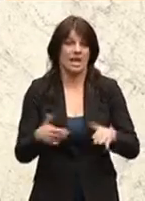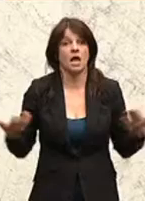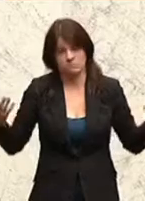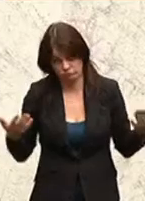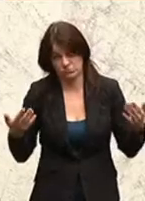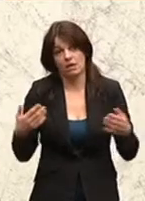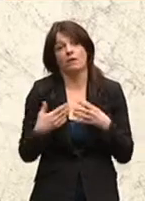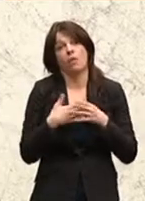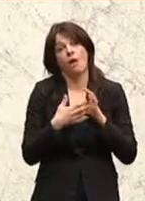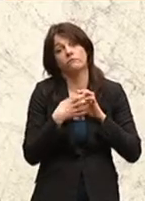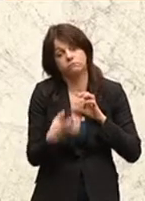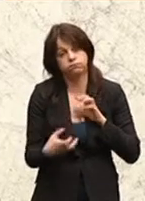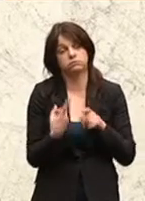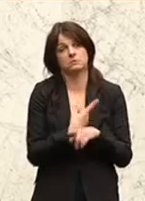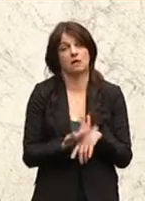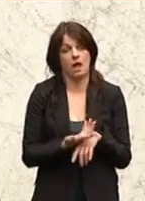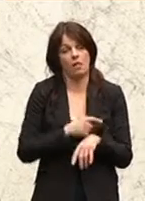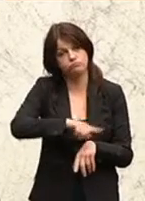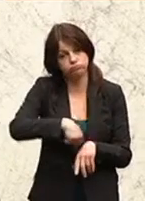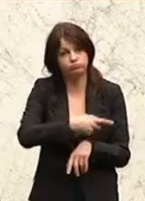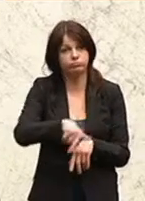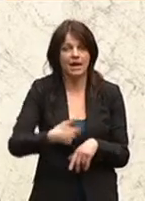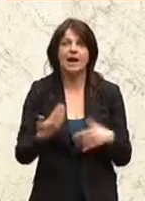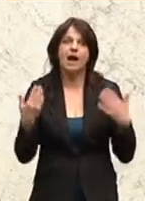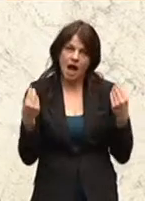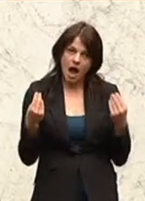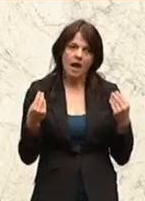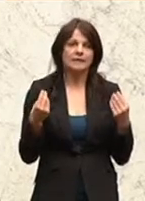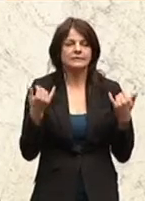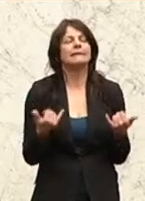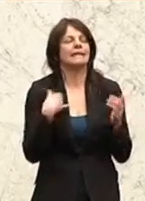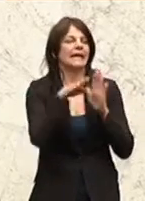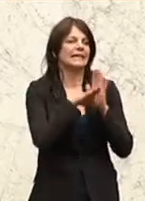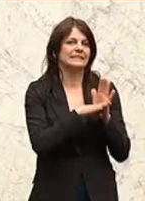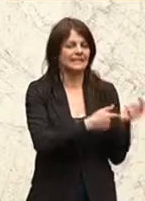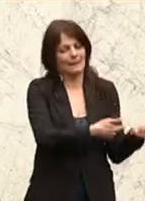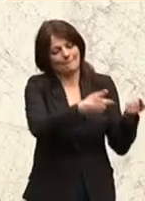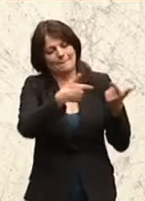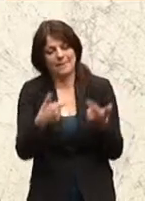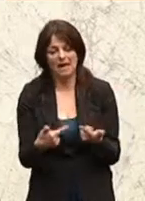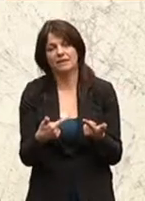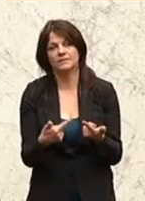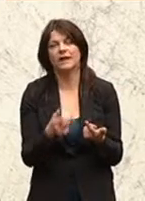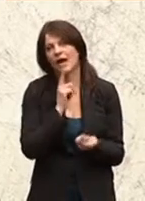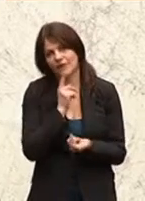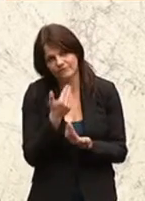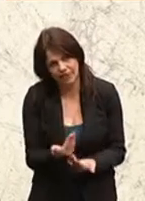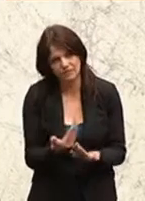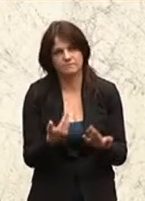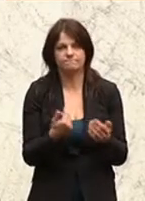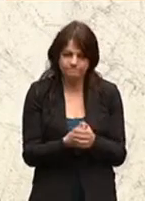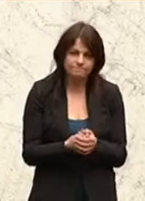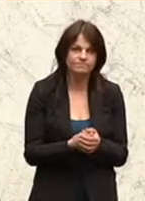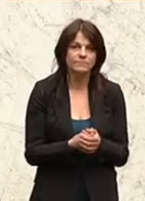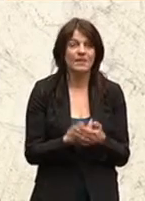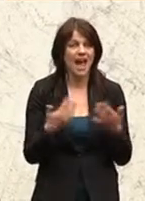es hat viel Zeit gebraucht. Man könnte sagen, jetzt haben wir immerhin ein Gesetz vorliegen. Ja, das ist ja immerhin etwas.